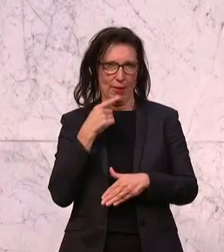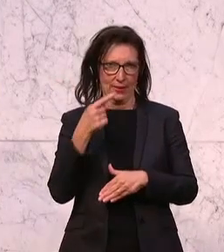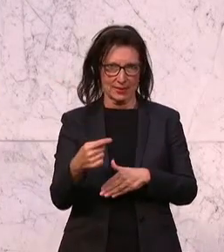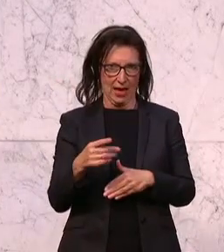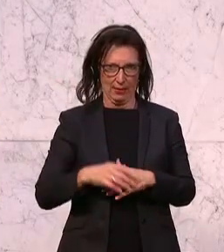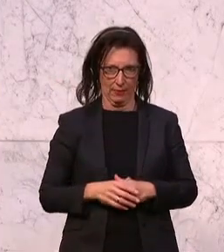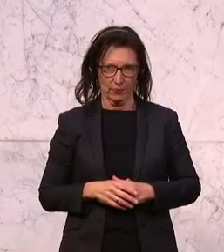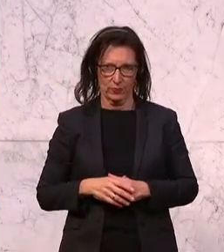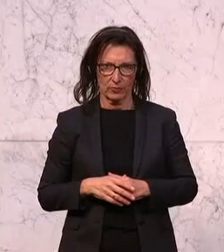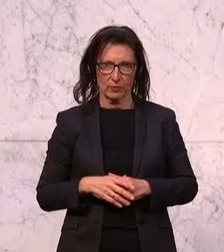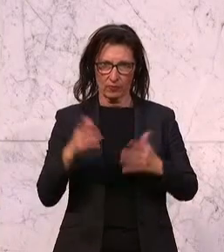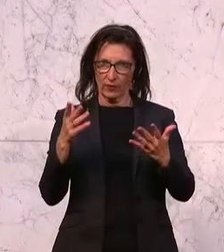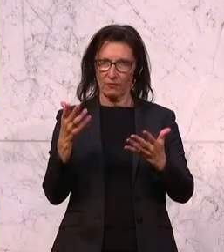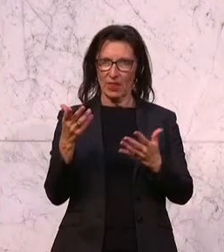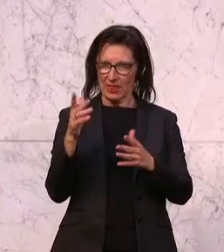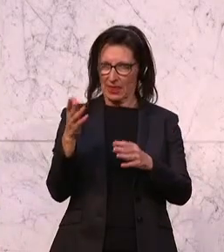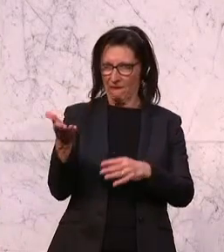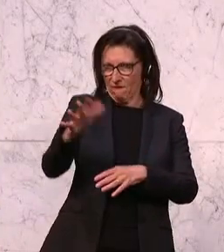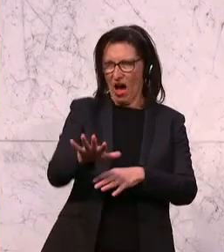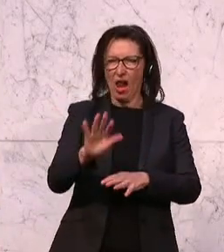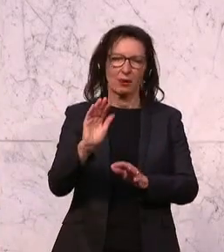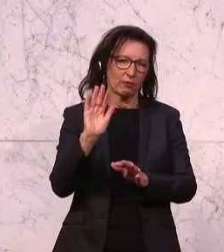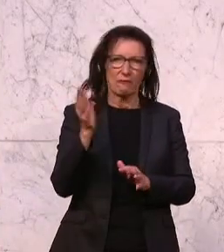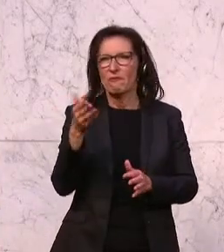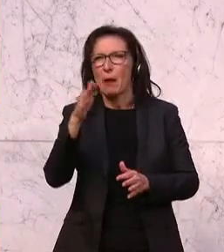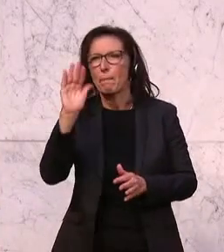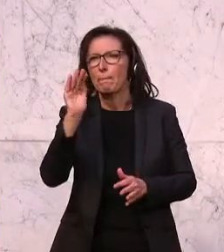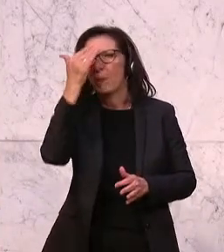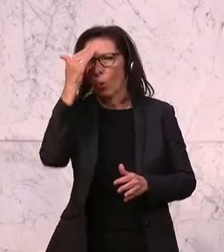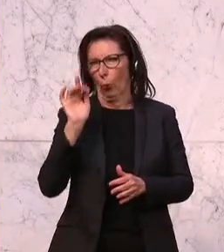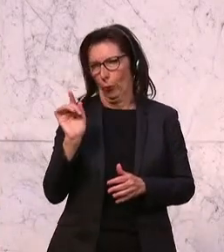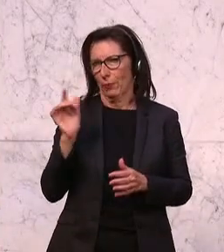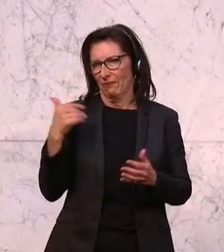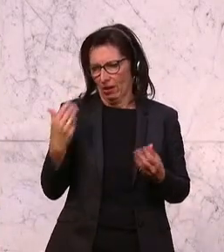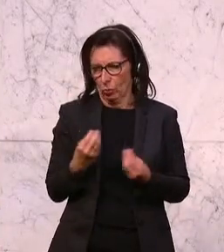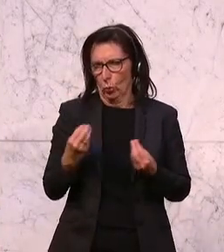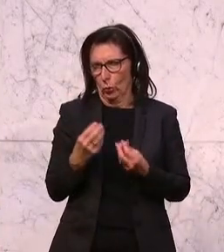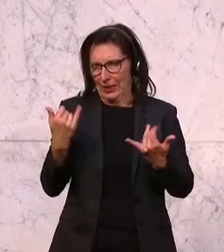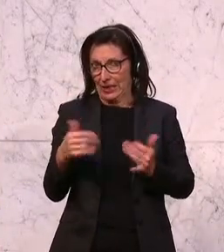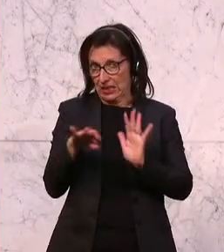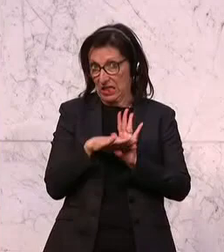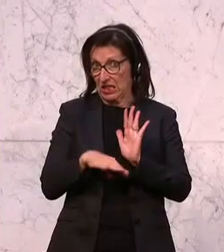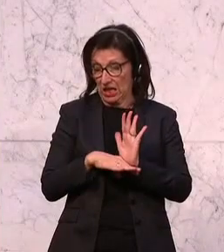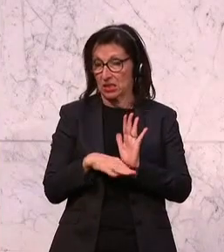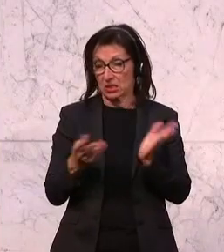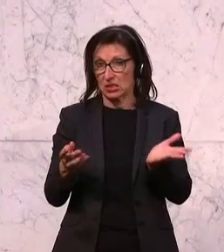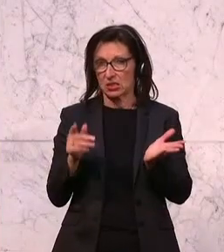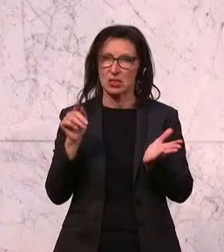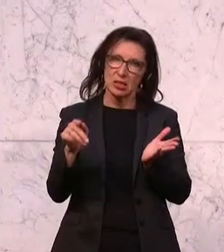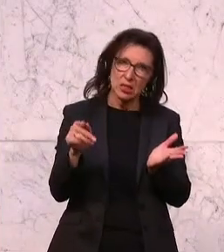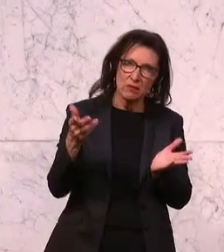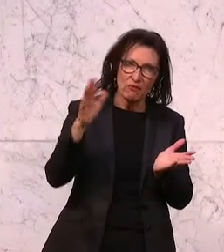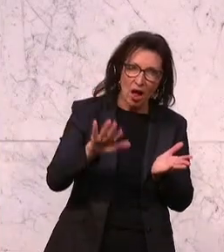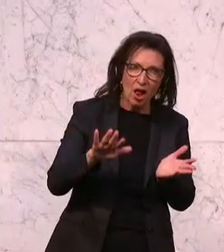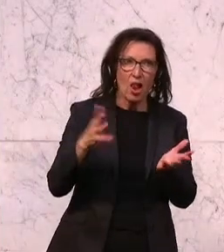beschließen. Wenn wir jetzt diesen Fall hernehmen, diesen berühmten, der diesen Anlassfall gegeben hat, dass wir auch hier vielleicht auch mit dem